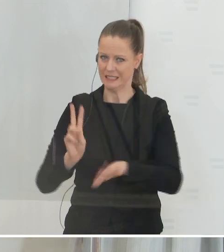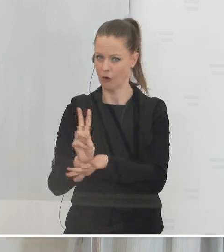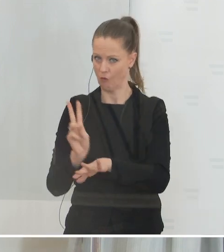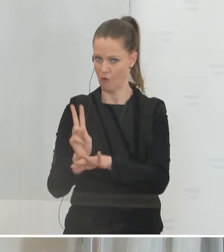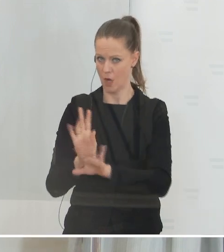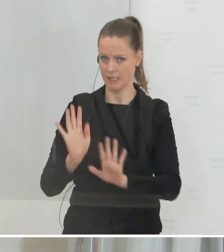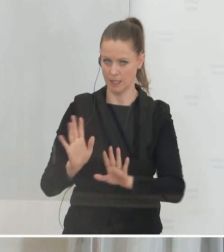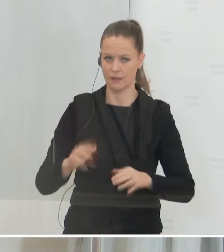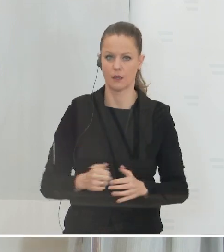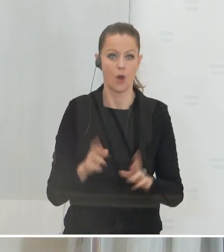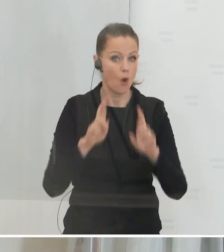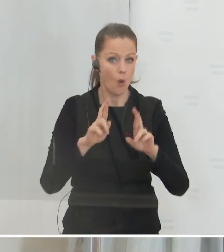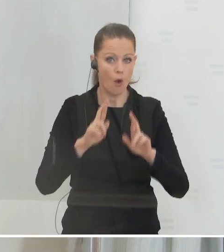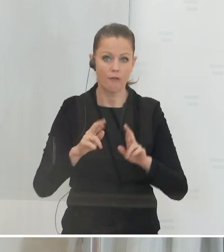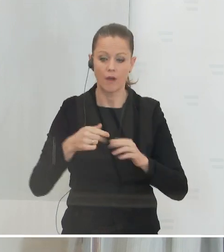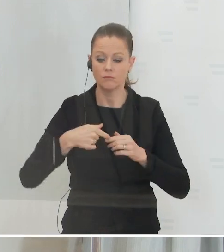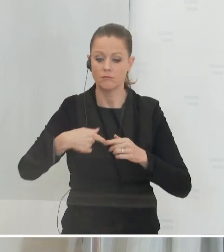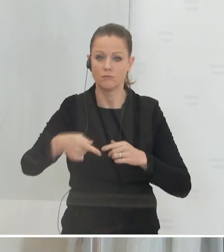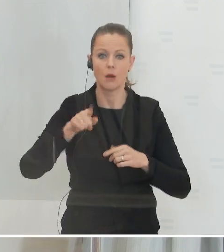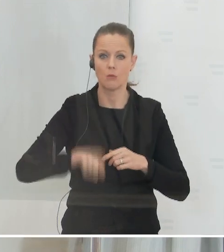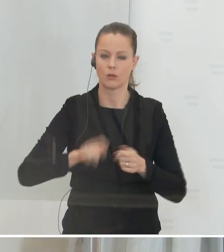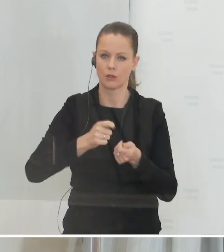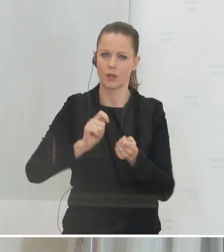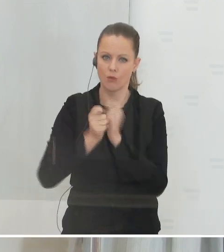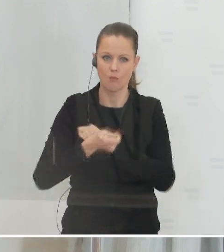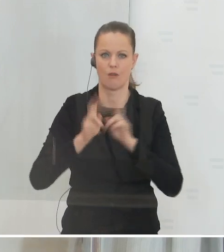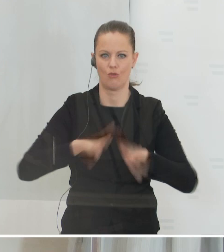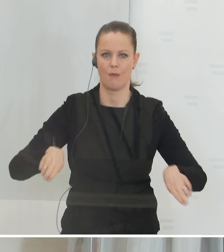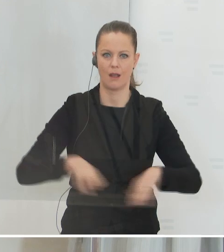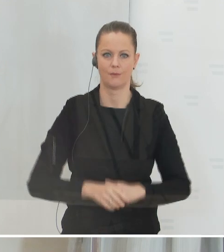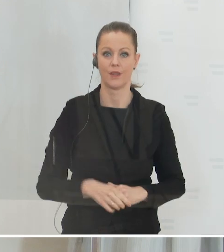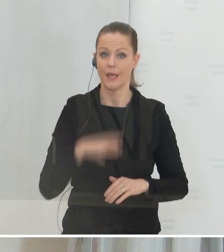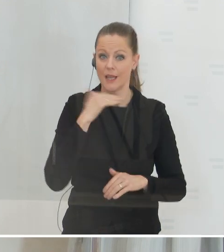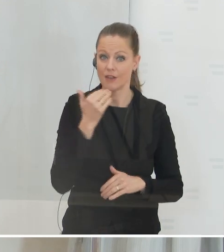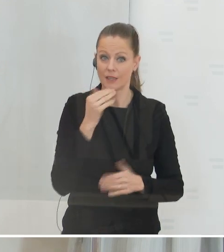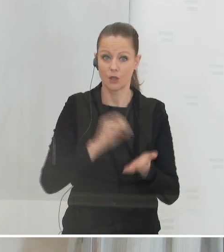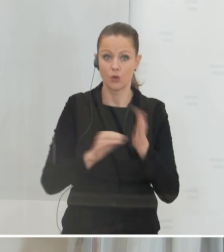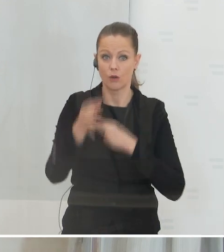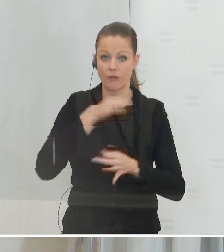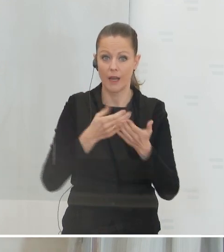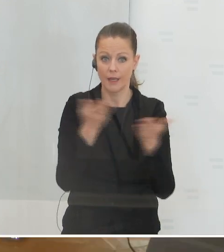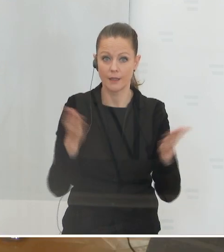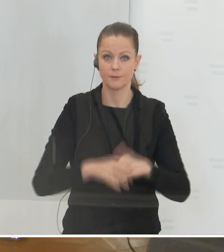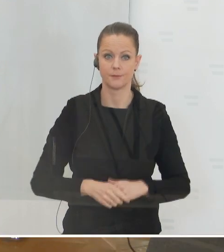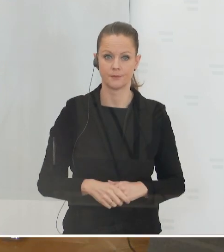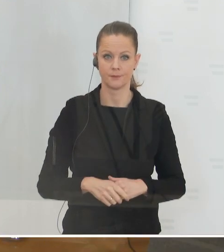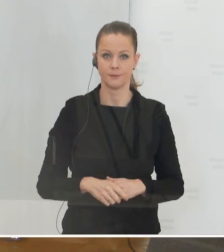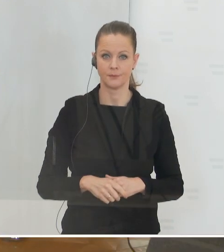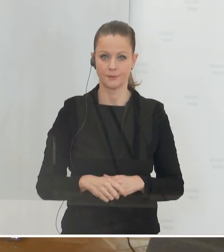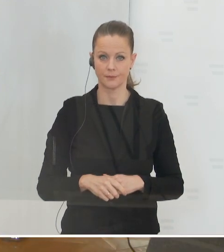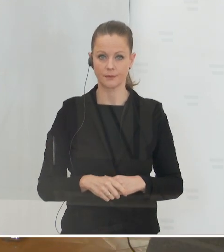Die Hoffnung ist, dass das im Laufe der nächsten Monate sich auch normalisieren wird. Vielen Dank. Gibt es weitere Fragen? Frau Hilender, bitte.